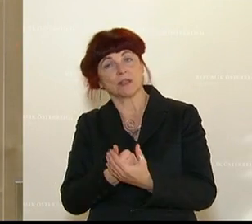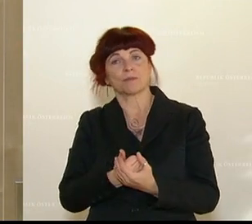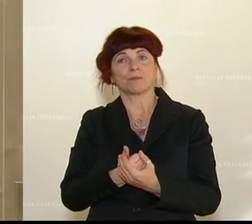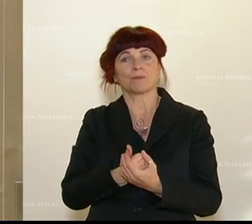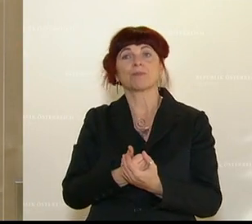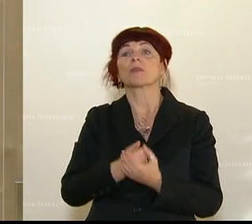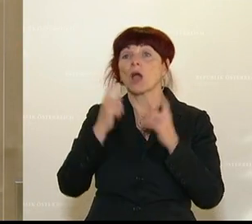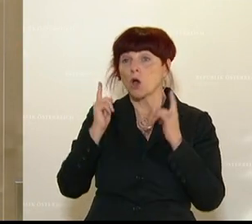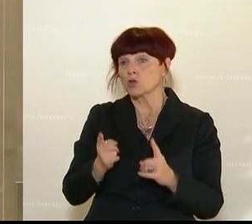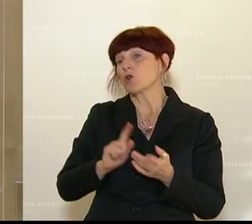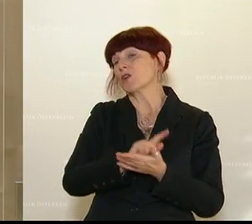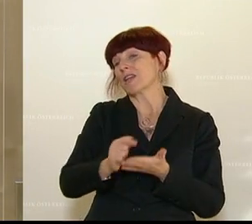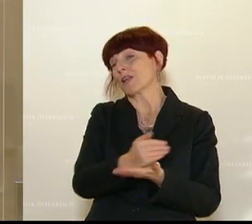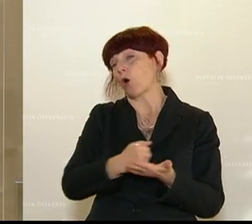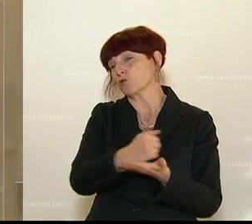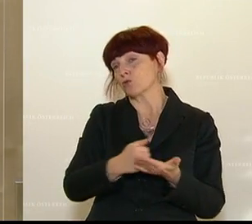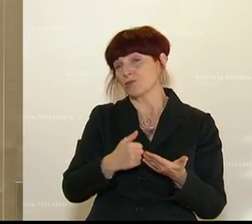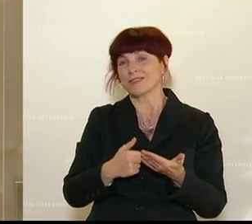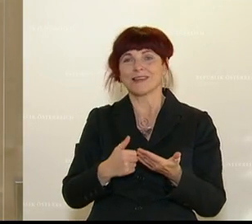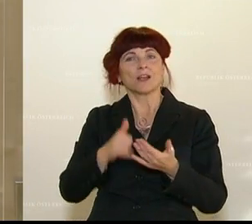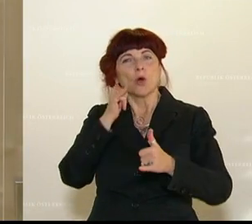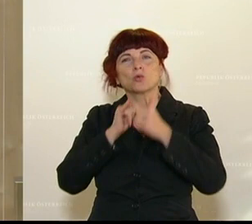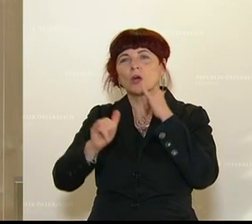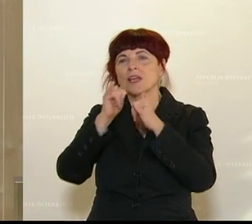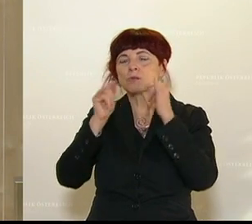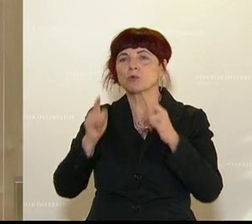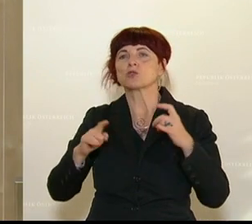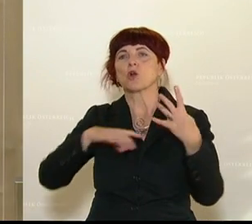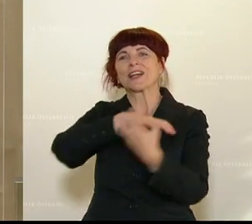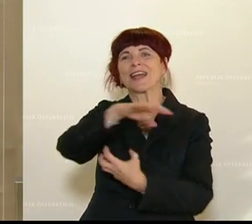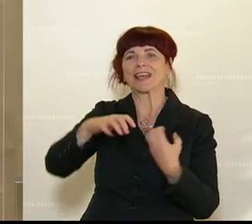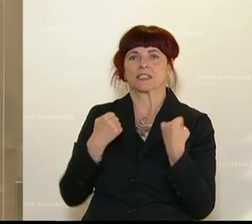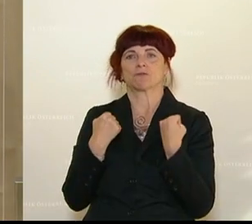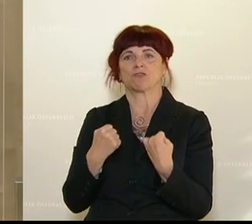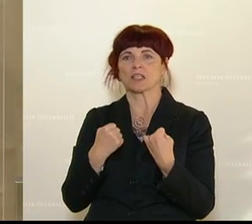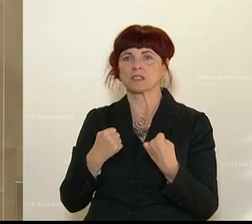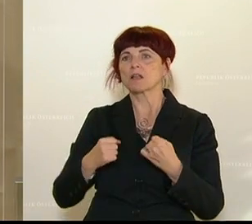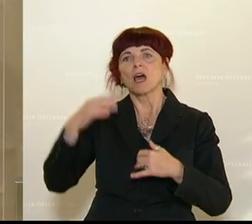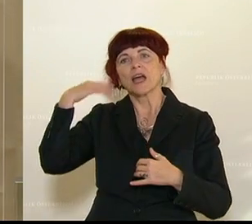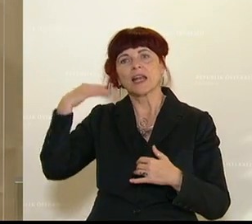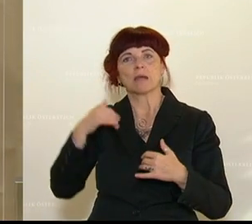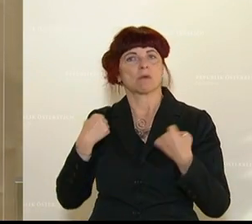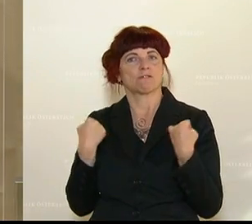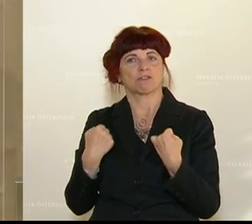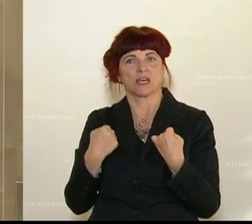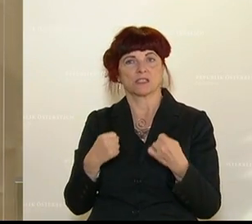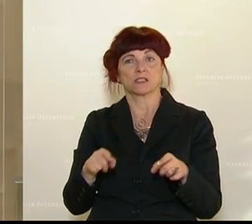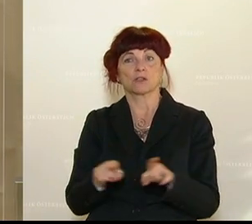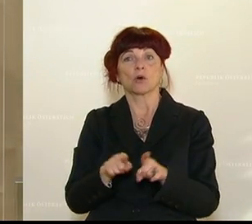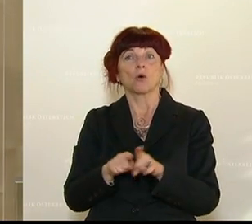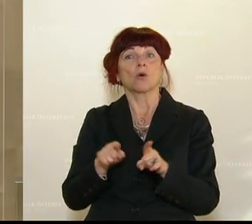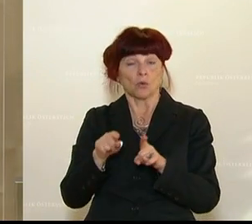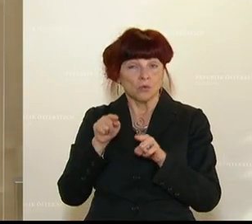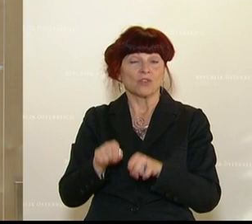krisen und zukunftsfest zu machen, denn krisenanfällige Wachstumskonzepte sind im wahrsten Sinne des Wortes Schnee von gestern.